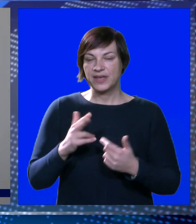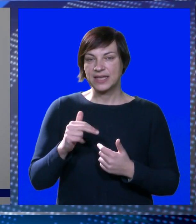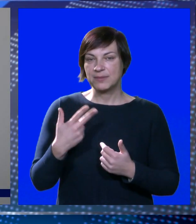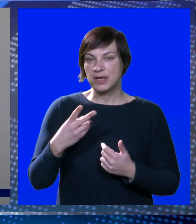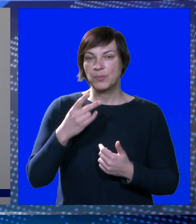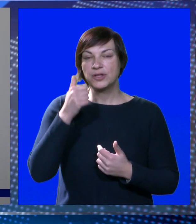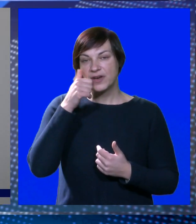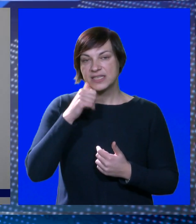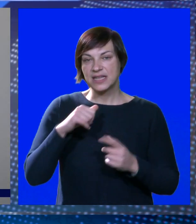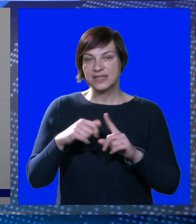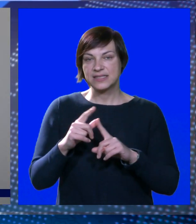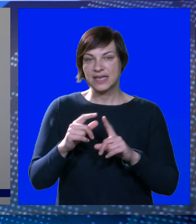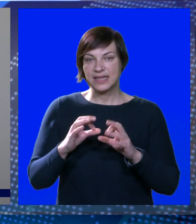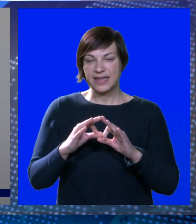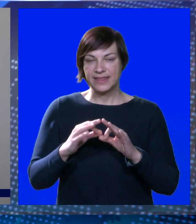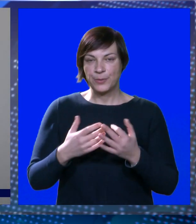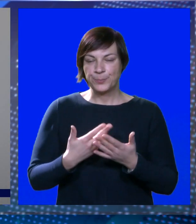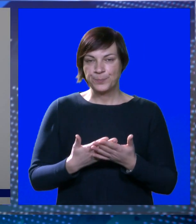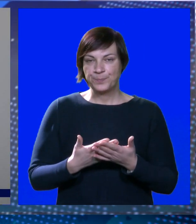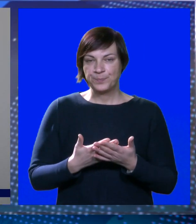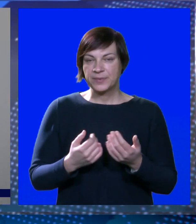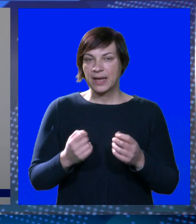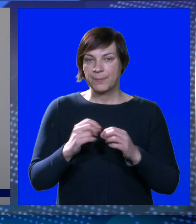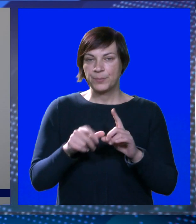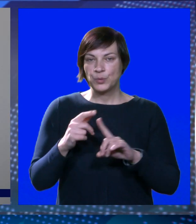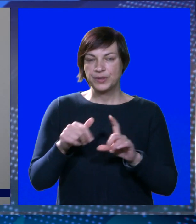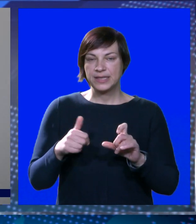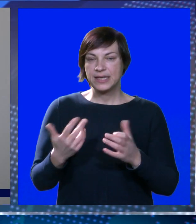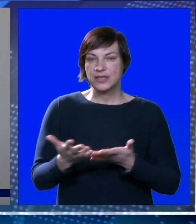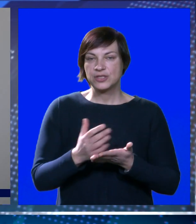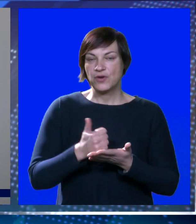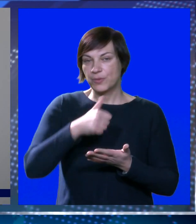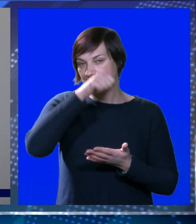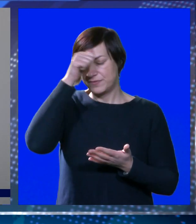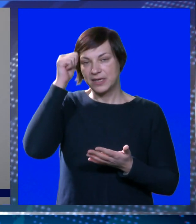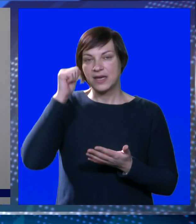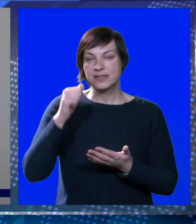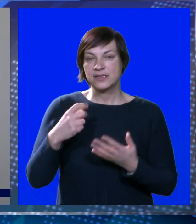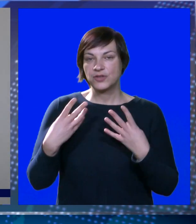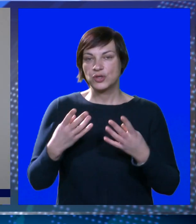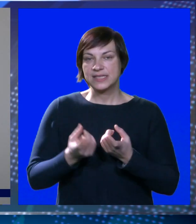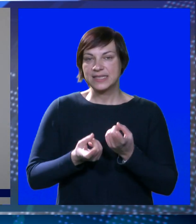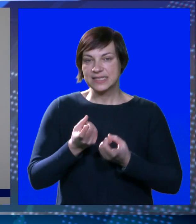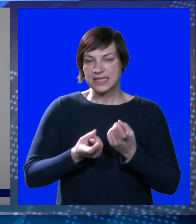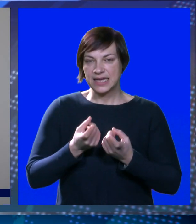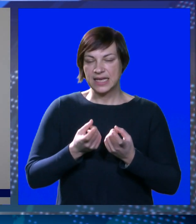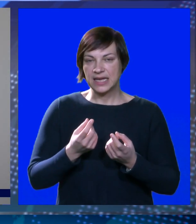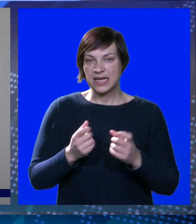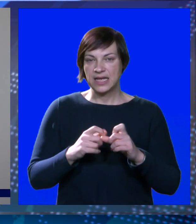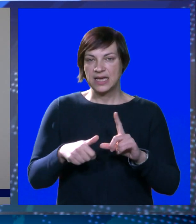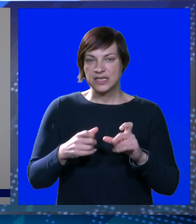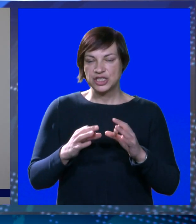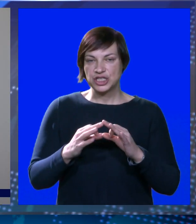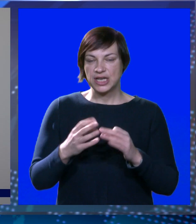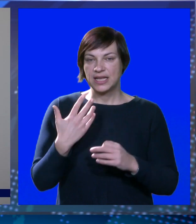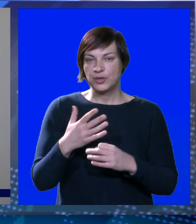dva zlata sa kadetskog progesta Krovatske. Burna Butir je svoj svoj prvi naslov u kategoriji do 81 kg, a Šejla